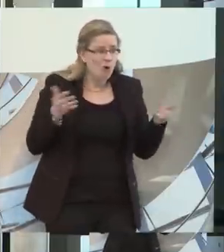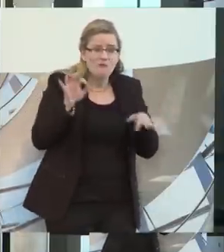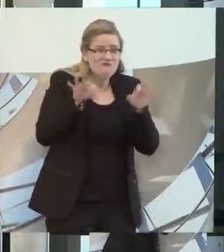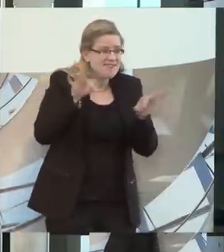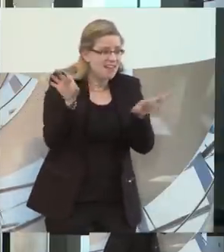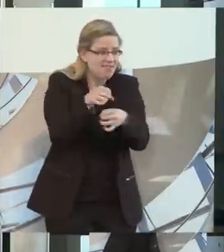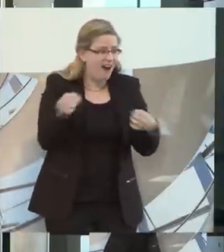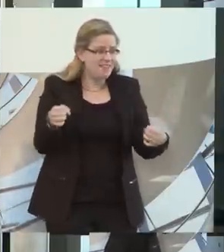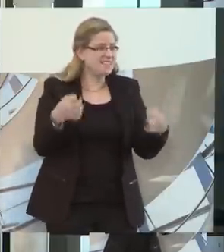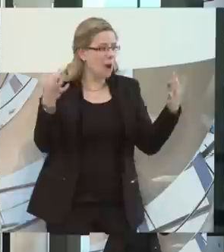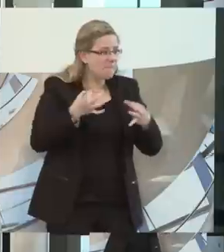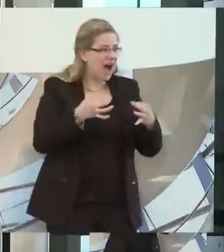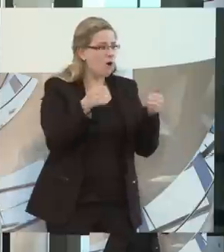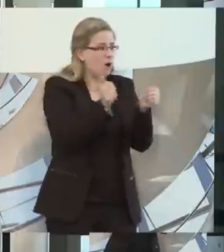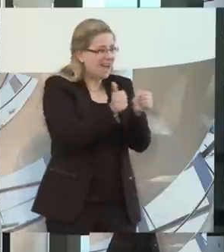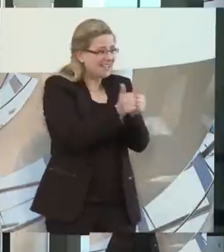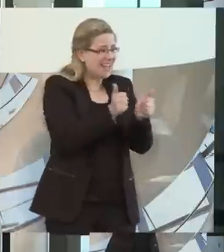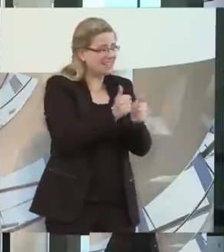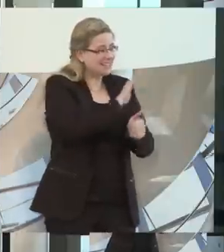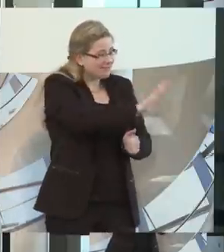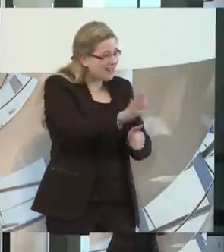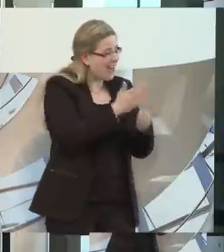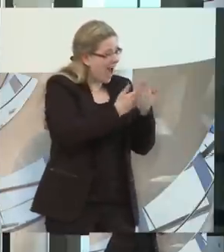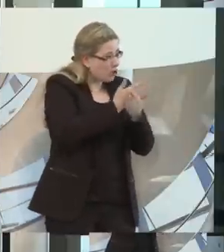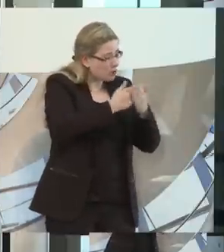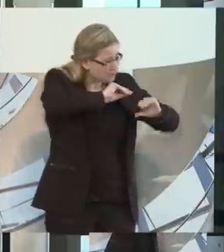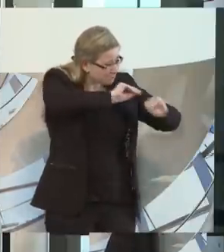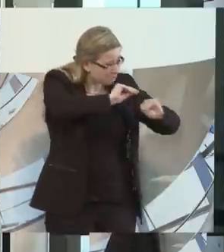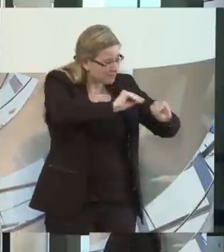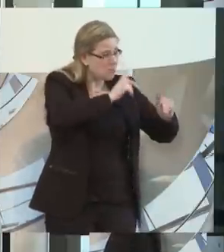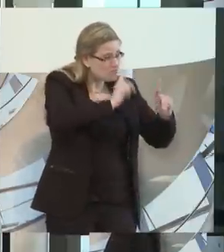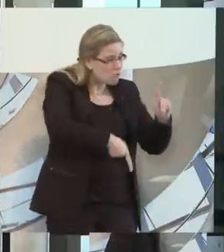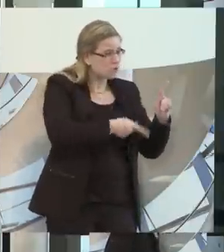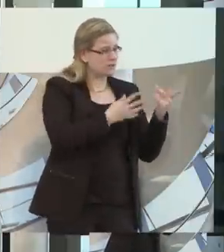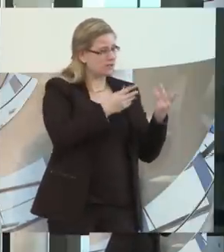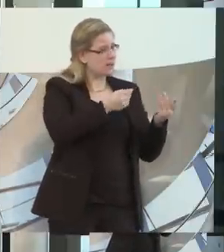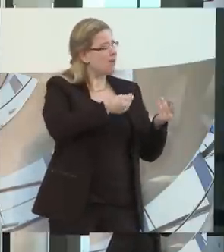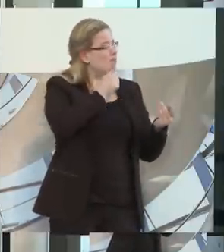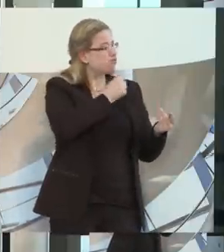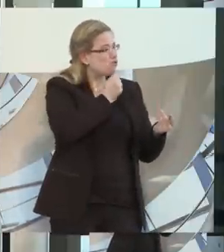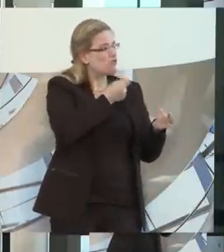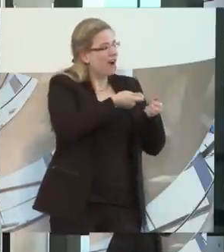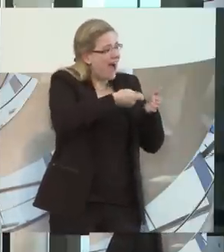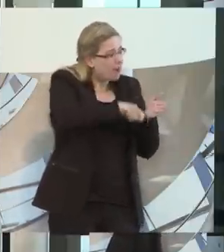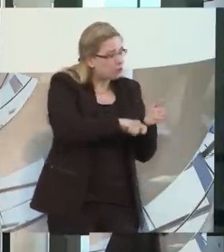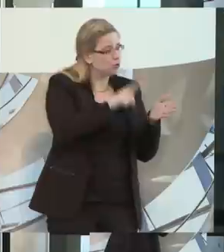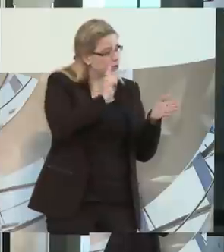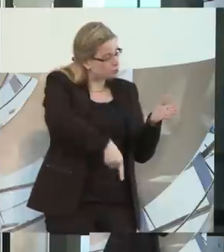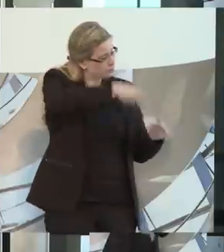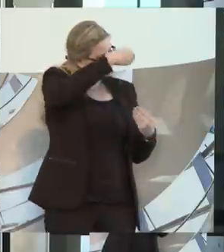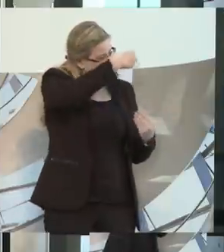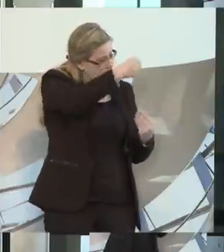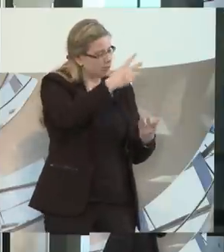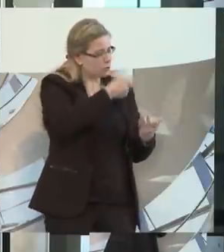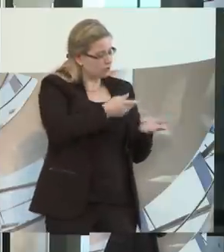ausgebildete Assistenten, die wissen, worum es geht, die auch eine abgesicherte Berufsbahn vor sich